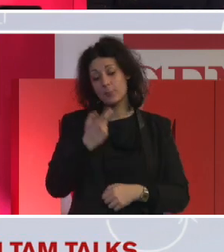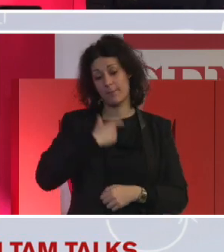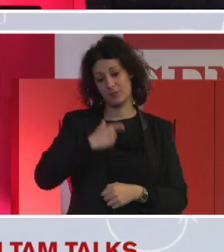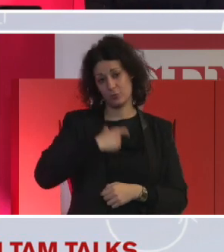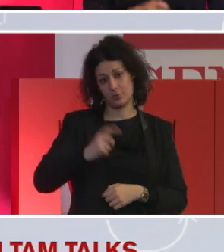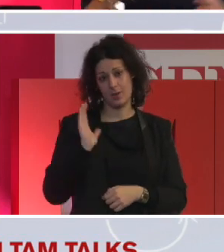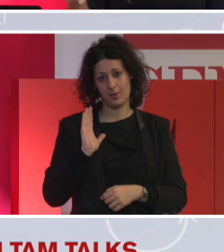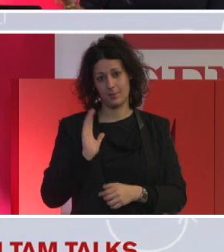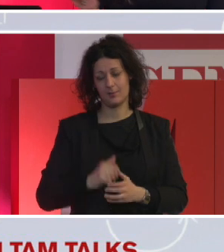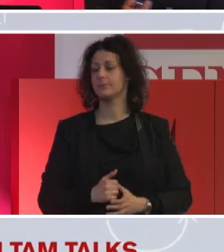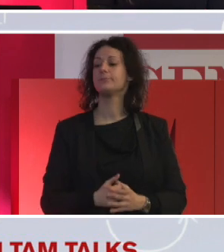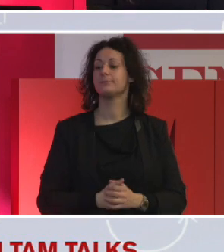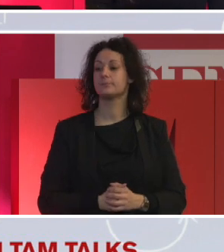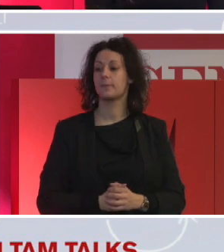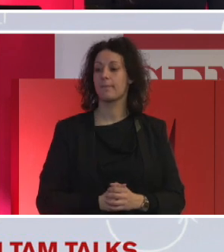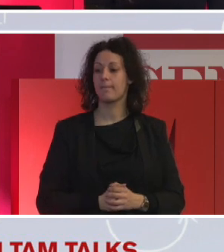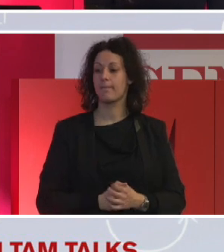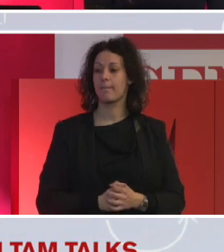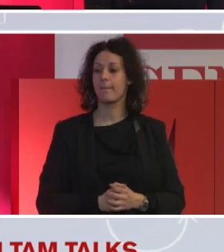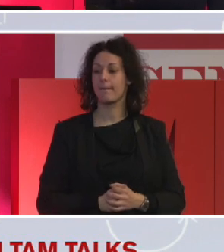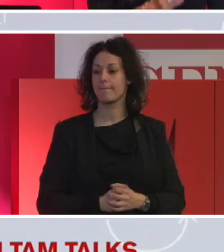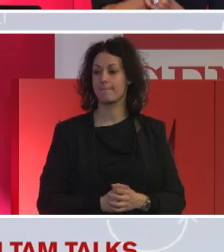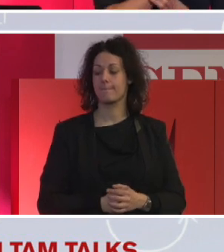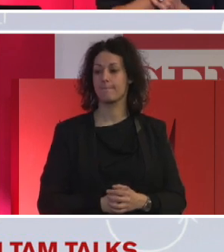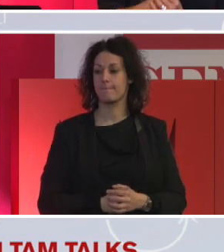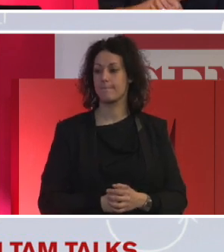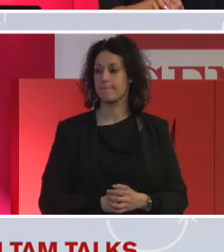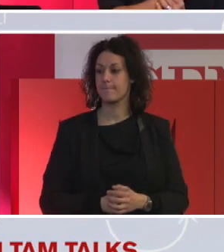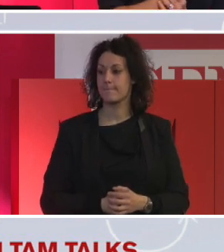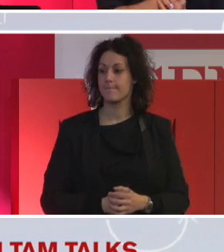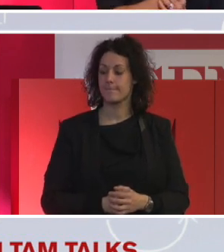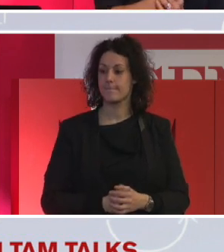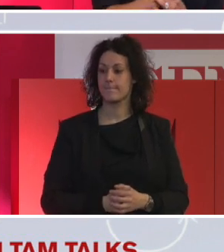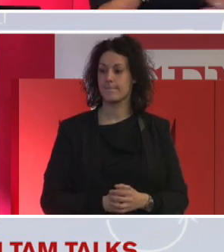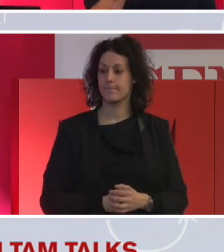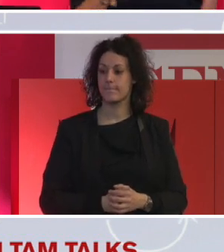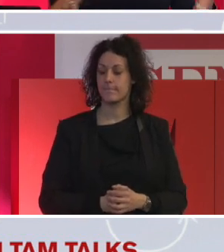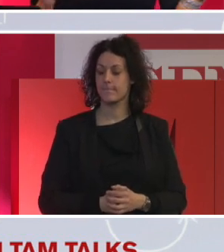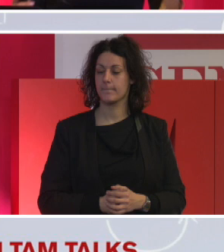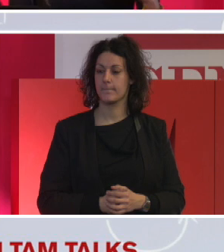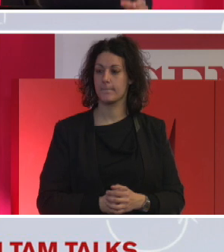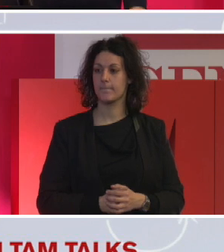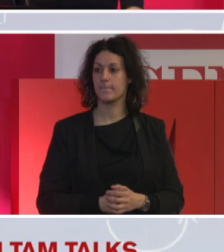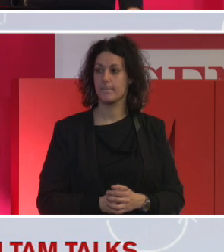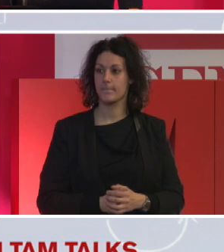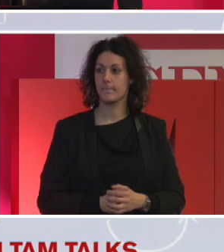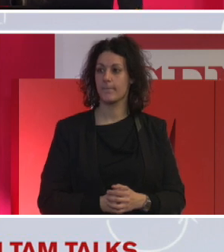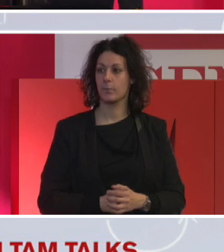sono abbastanza inclusive e aperte, si spiegano. Perché parlavo del... Abbiamo visto che una delle